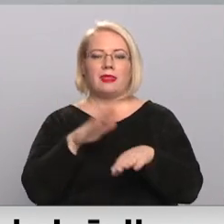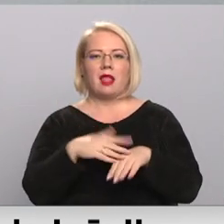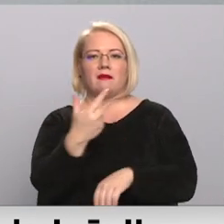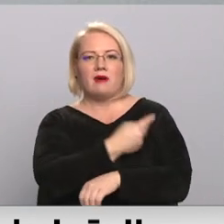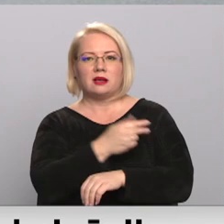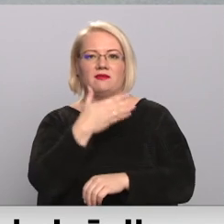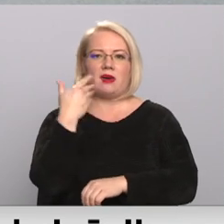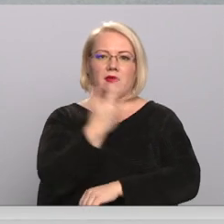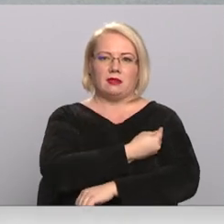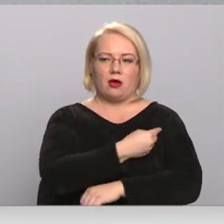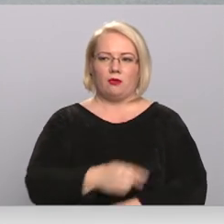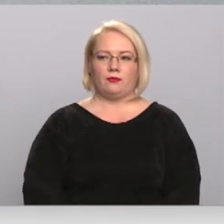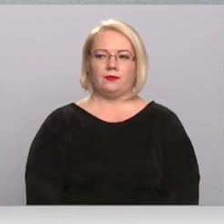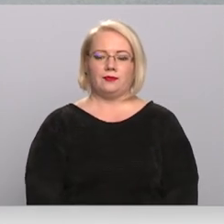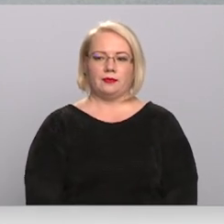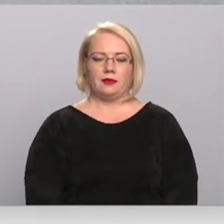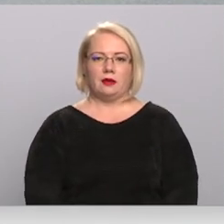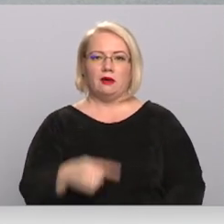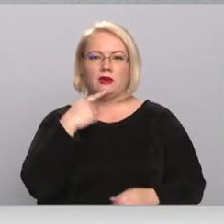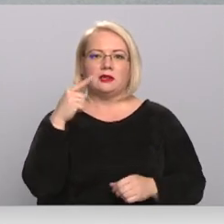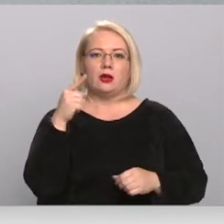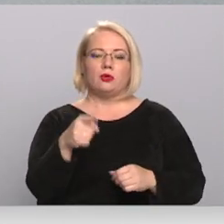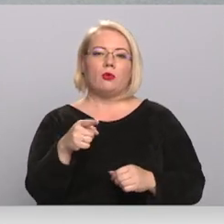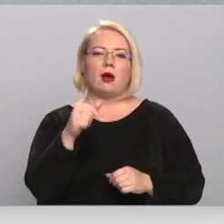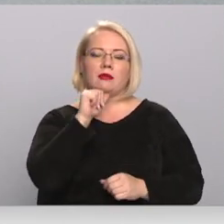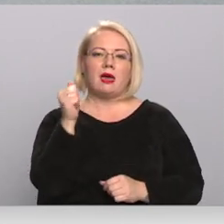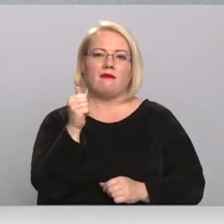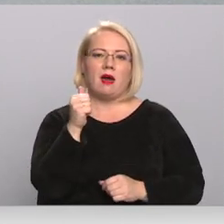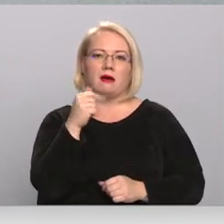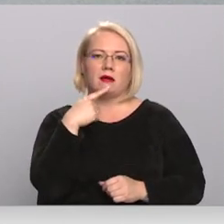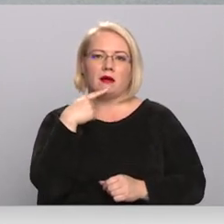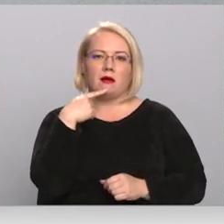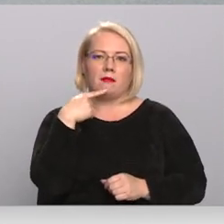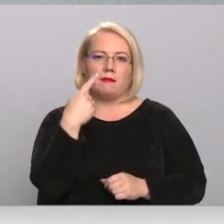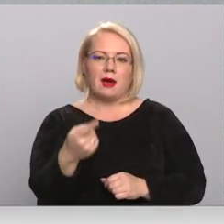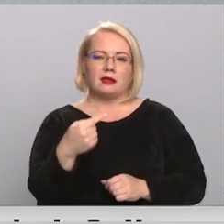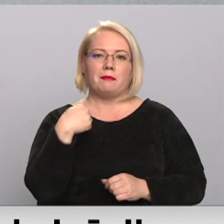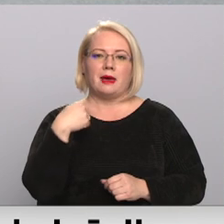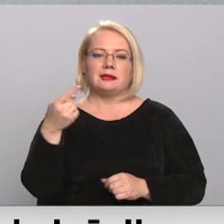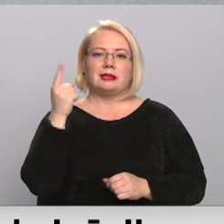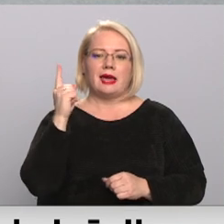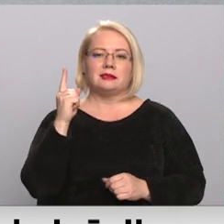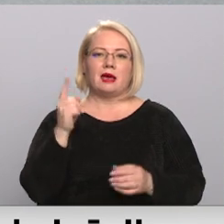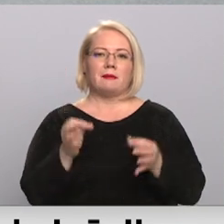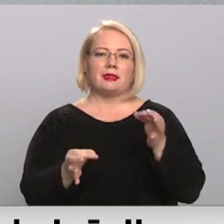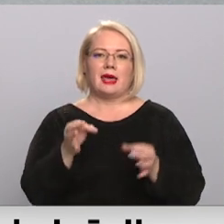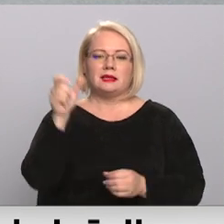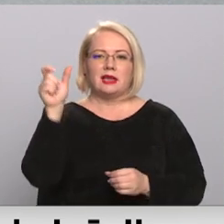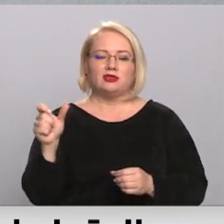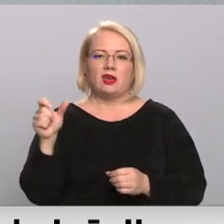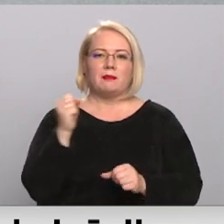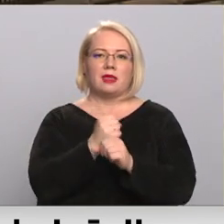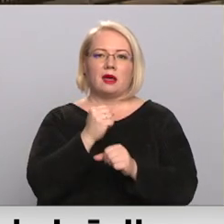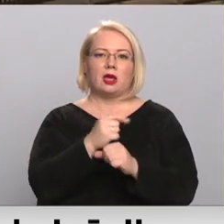Tiesu varam nav izpildu varas filiāli, izpildu varam nevar pateikt. Mēs liedzam piesnešiem darīt to, ko viņiem